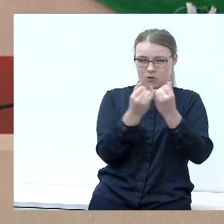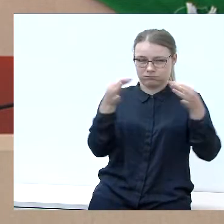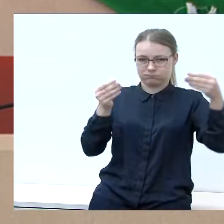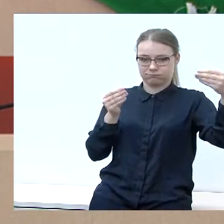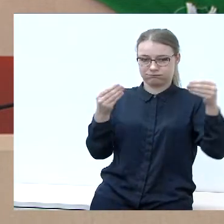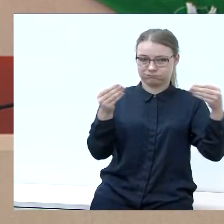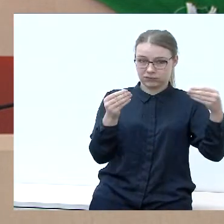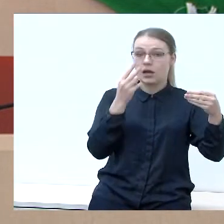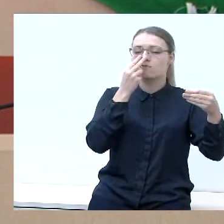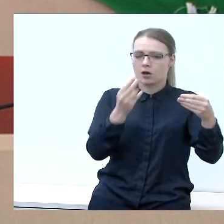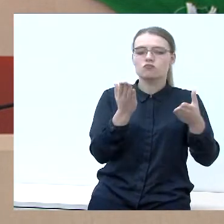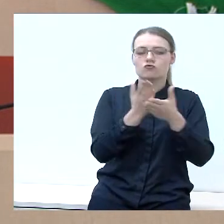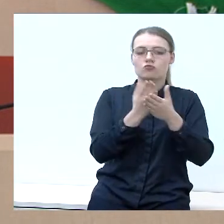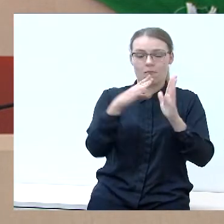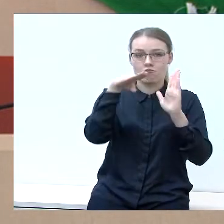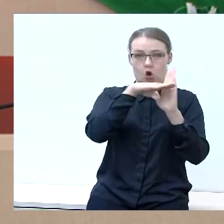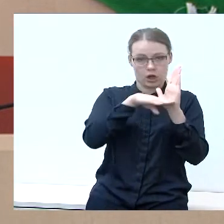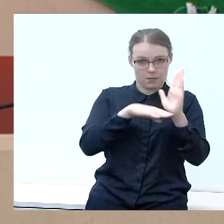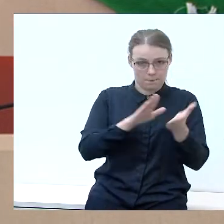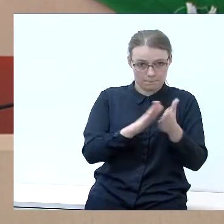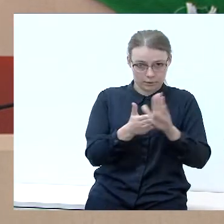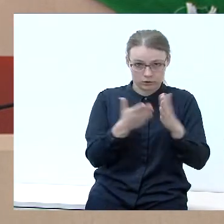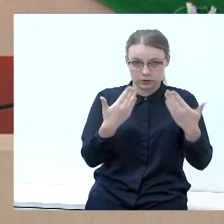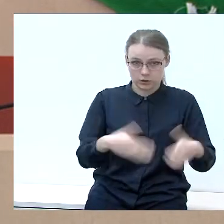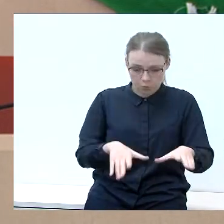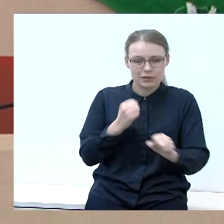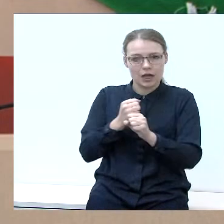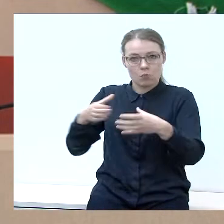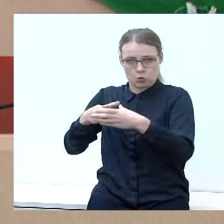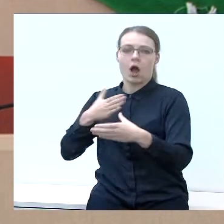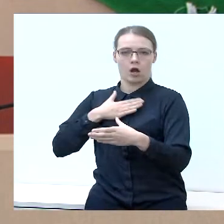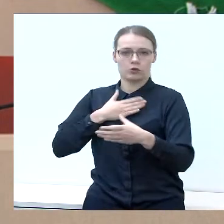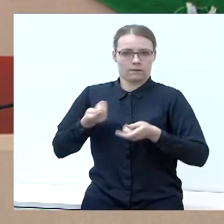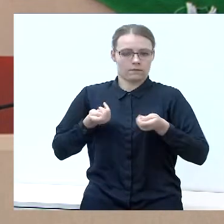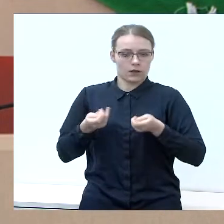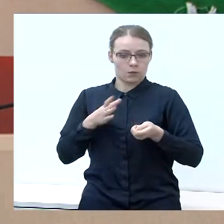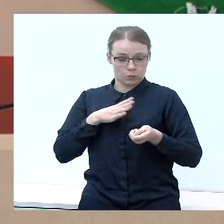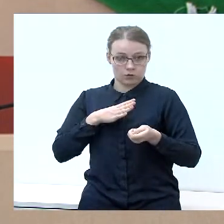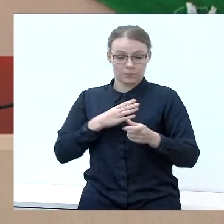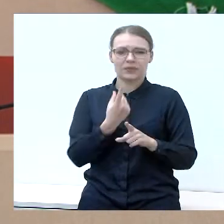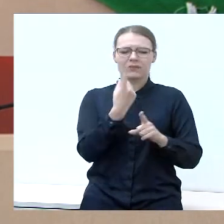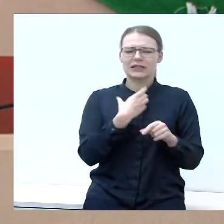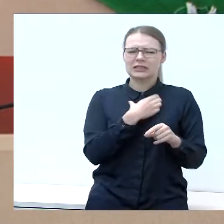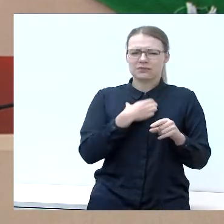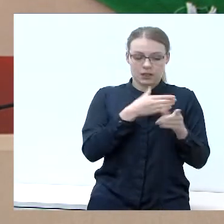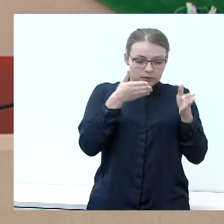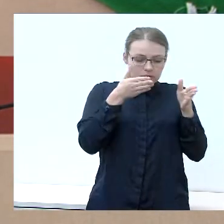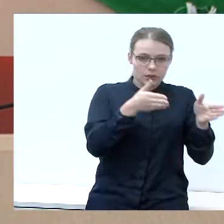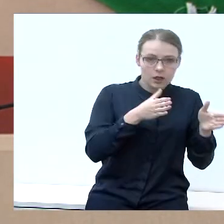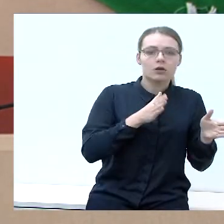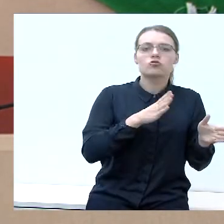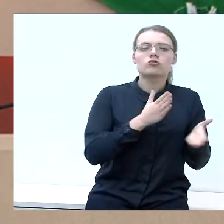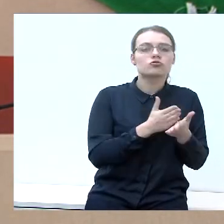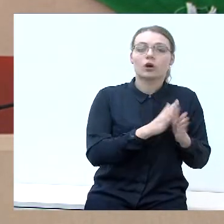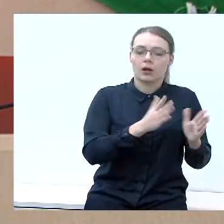regionų parengtą specializacijos programą, kurios darbo grupės vadovų buvo aš. Ir viena iš prioritetinių krypčių yra maistas.